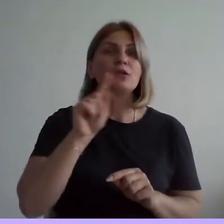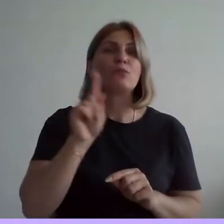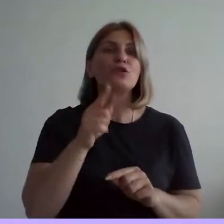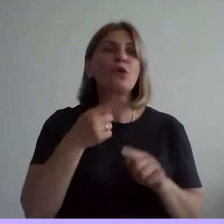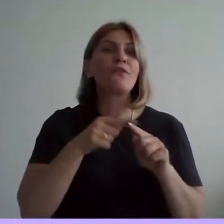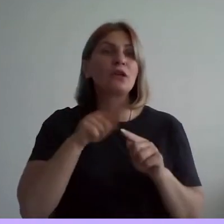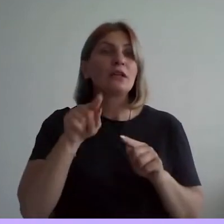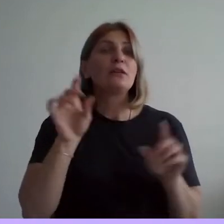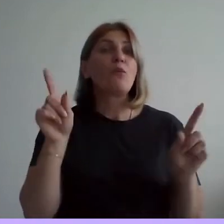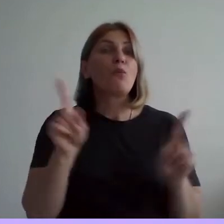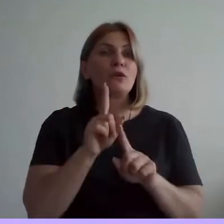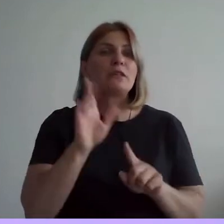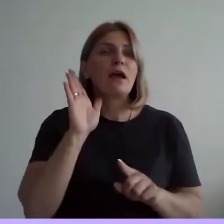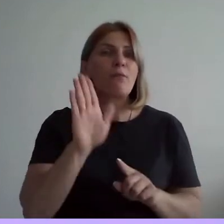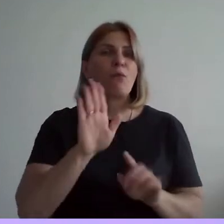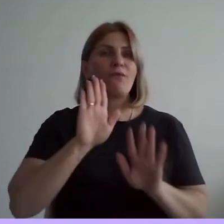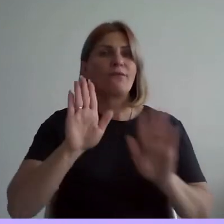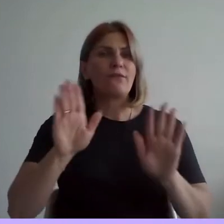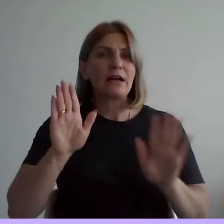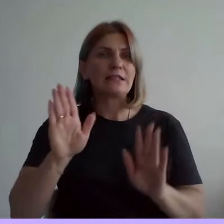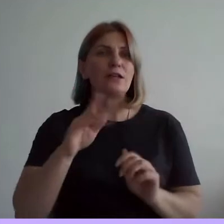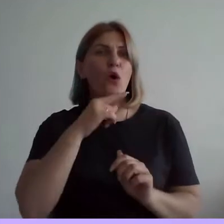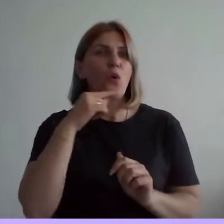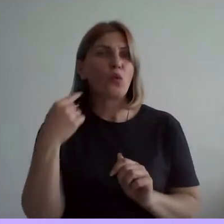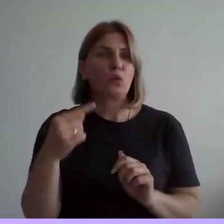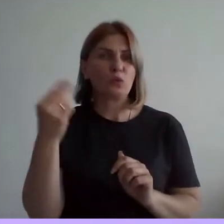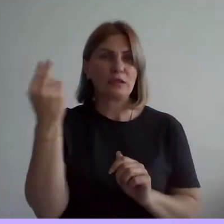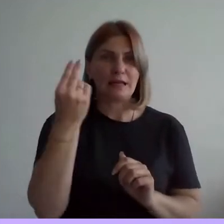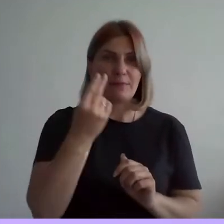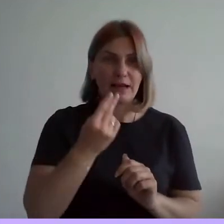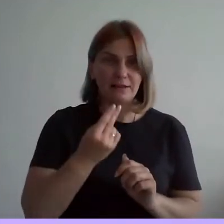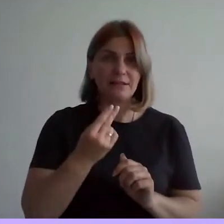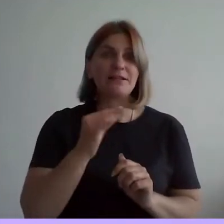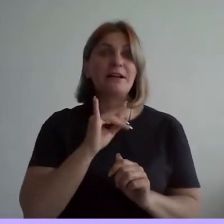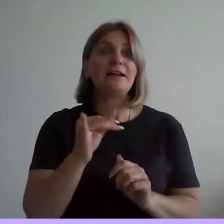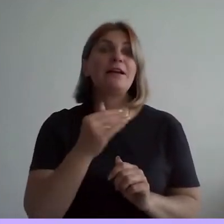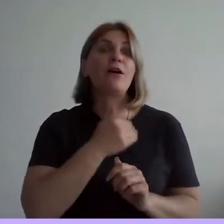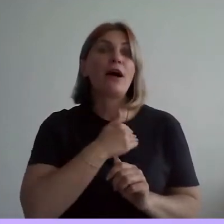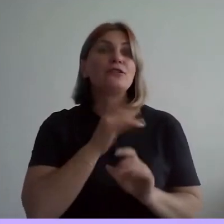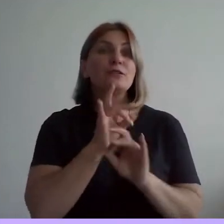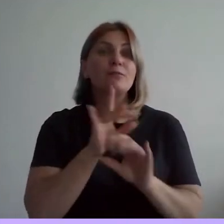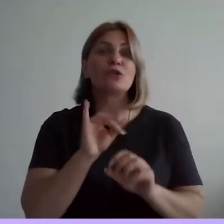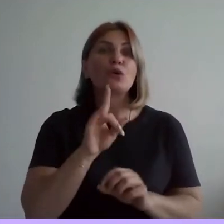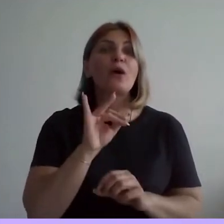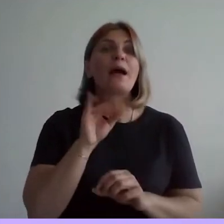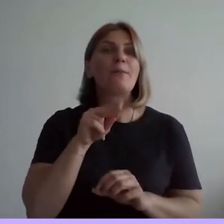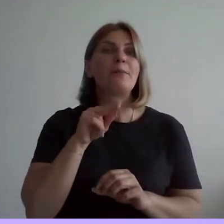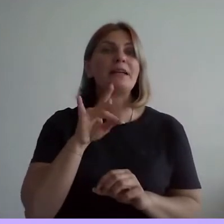будут выставляться картины русских импрессионистов. И следует пояснить, что такое импрессионизм.